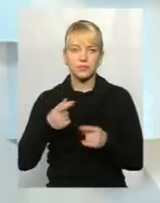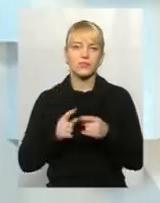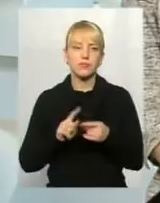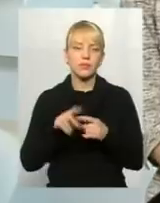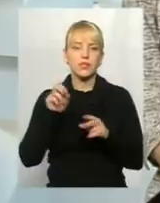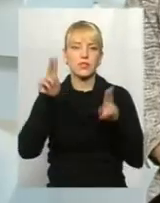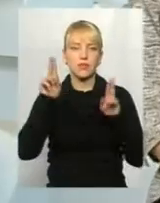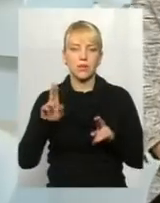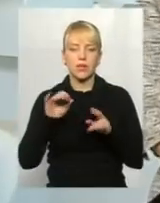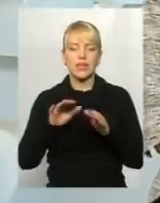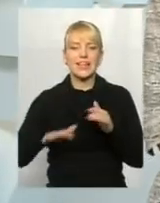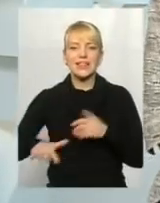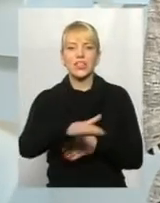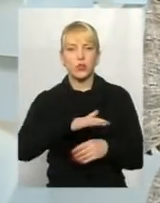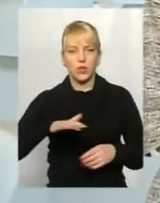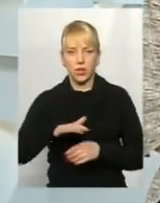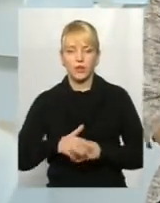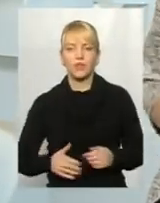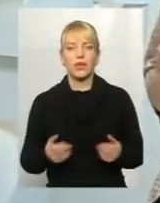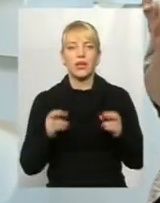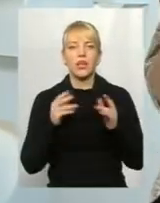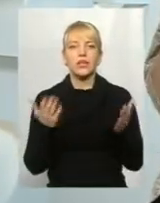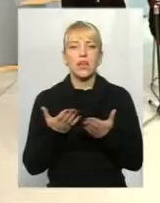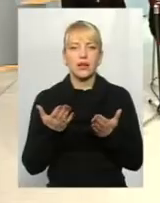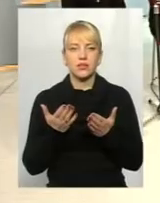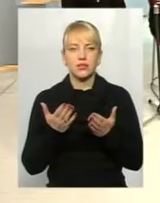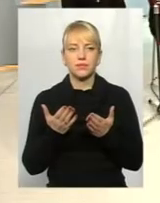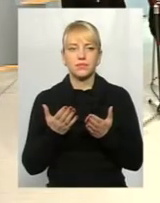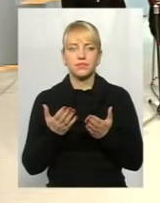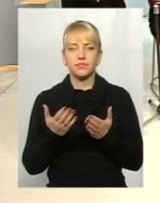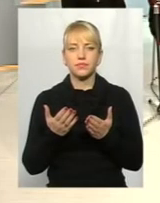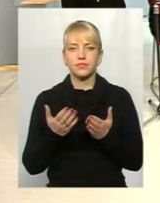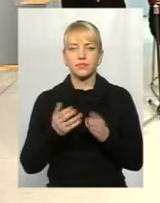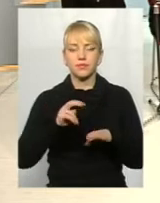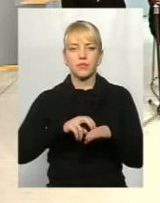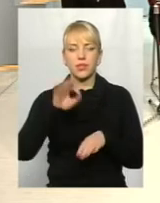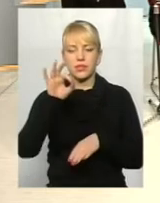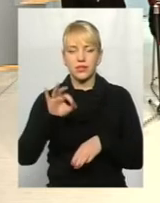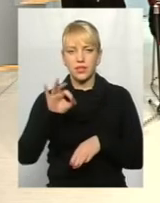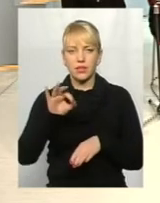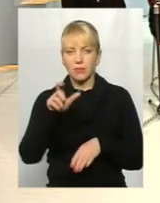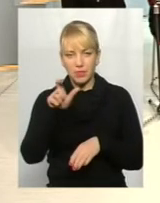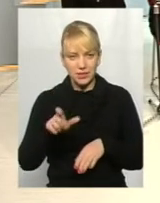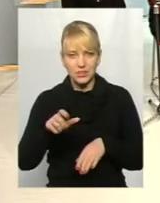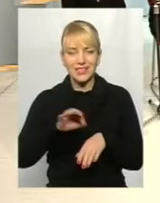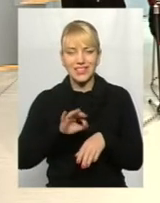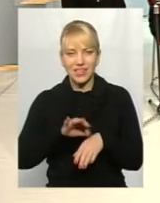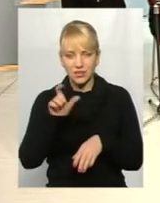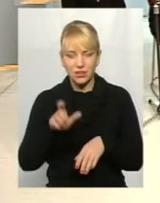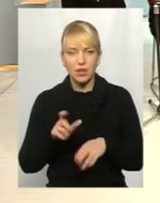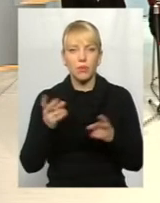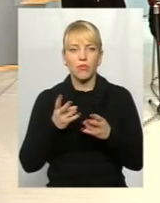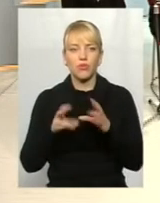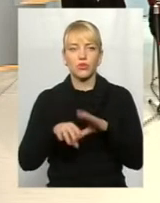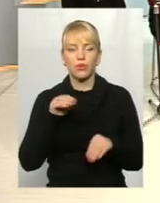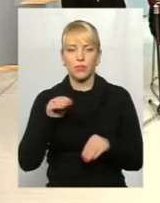територіальним. А яким чином має пацієнт обрати того лікаря? Яким чином? Це буде